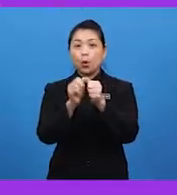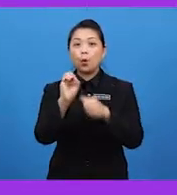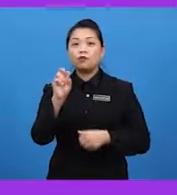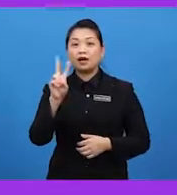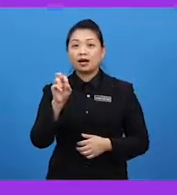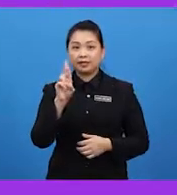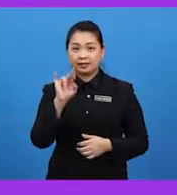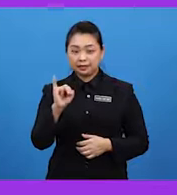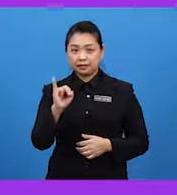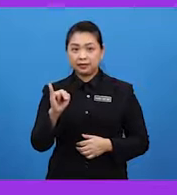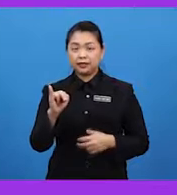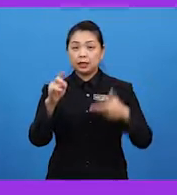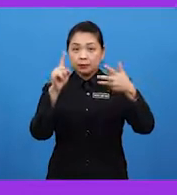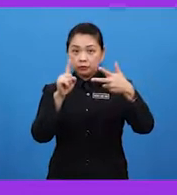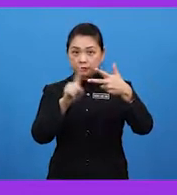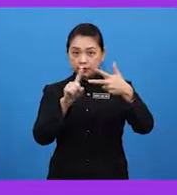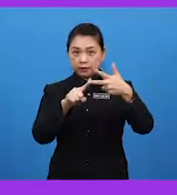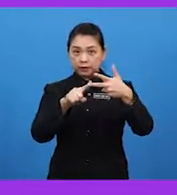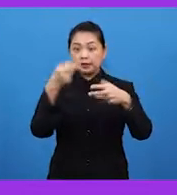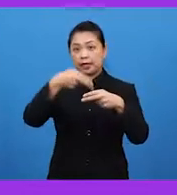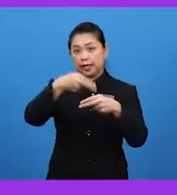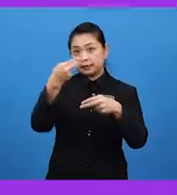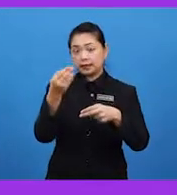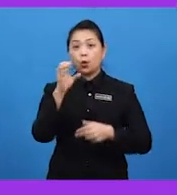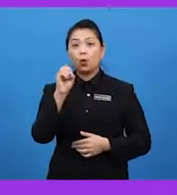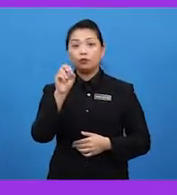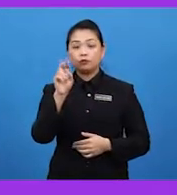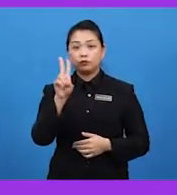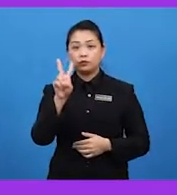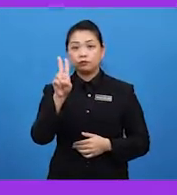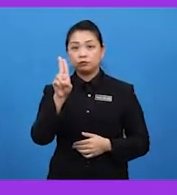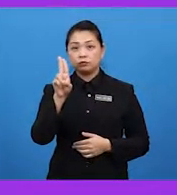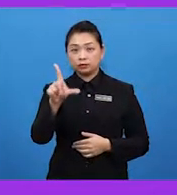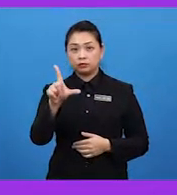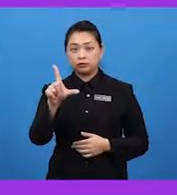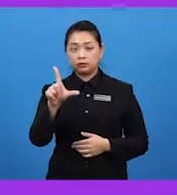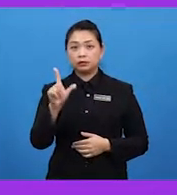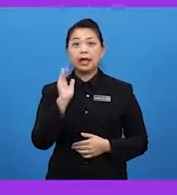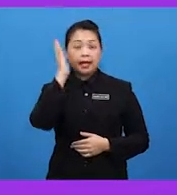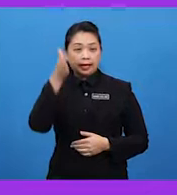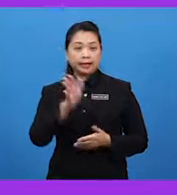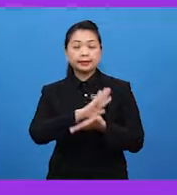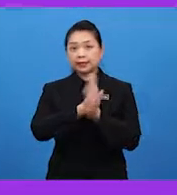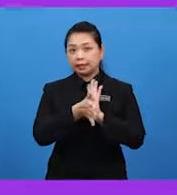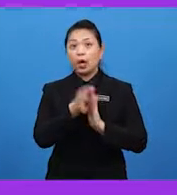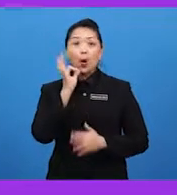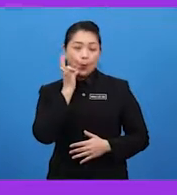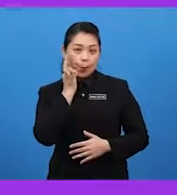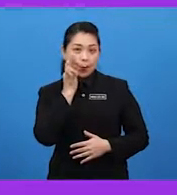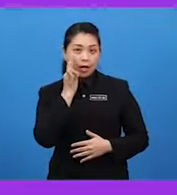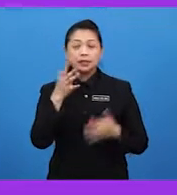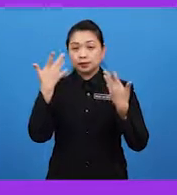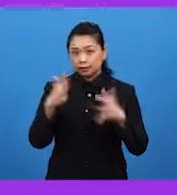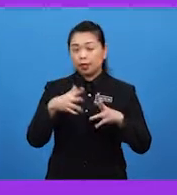Ovari akan menghasilkan ovul. Di sinilah ovul akan menjadi buah setelah